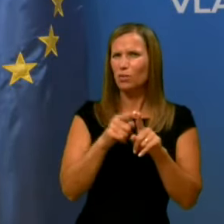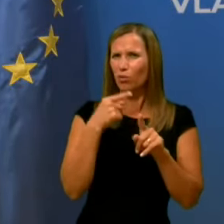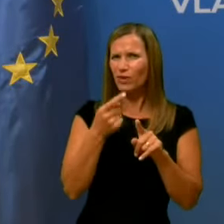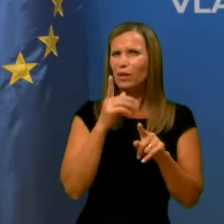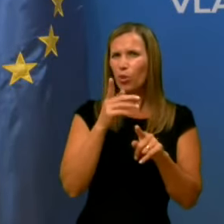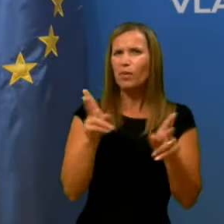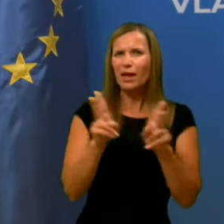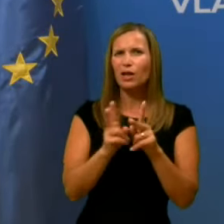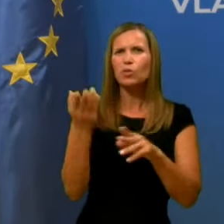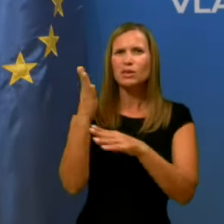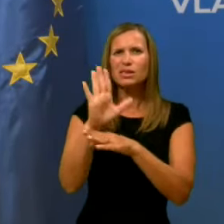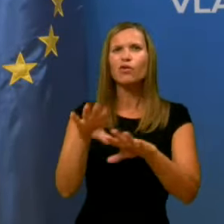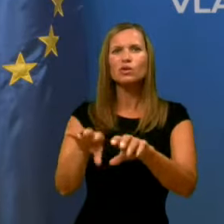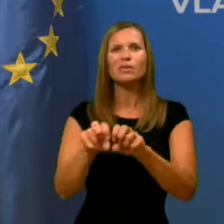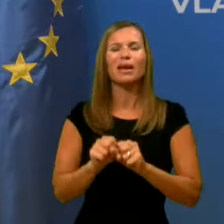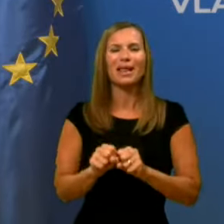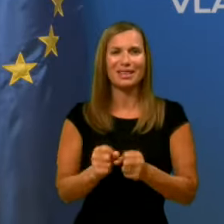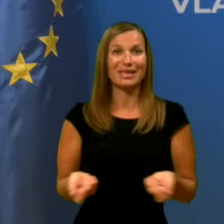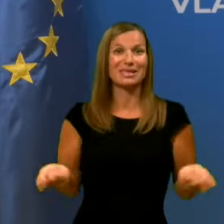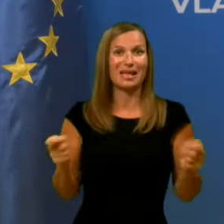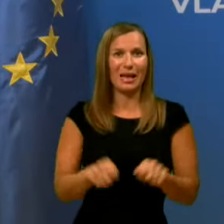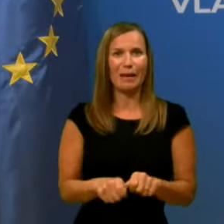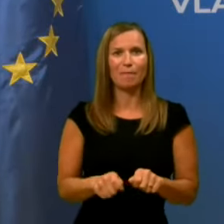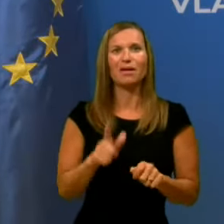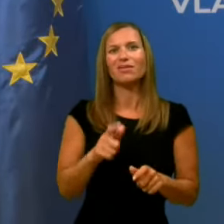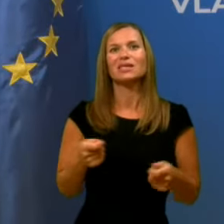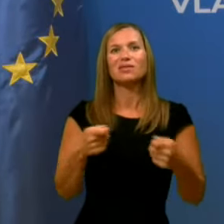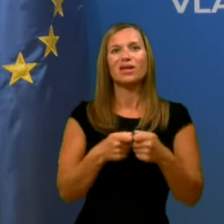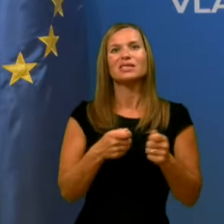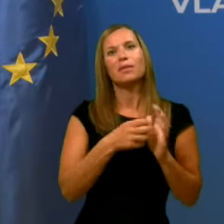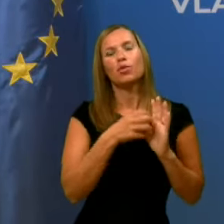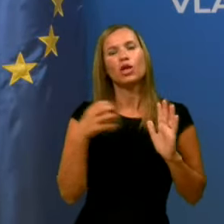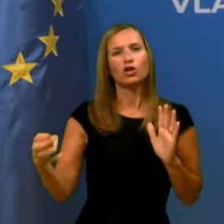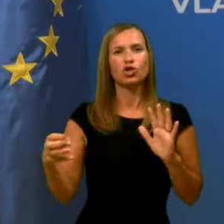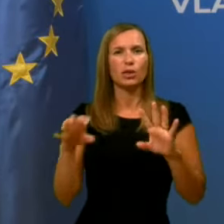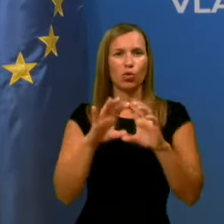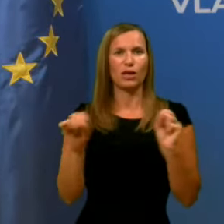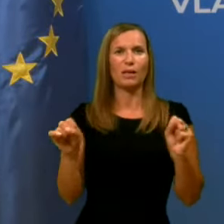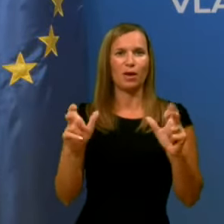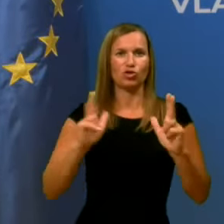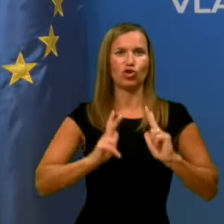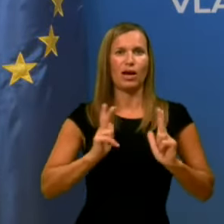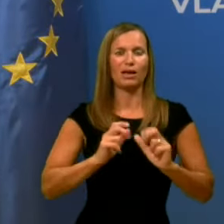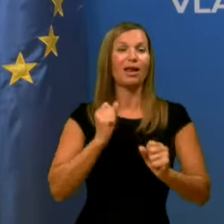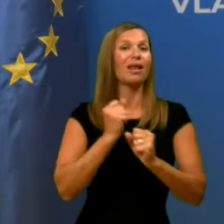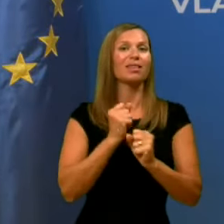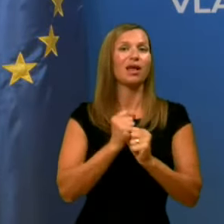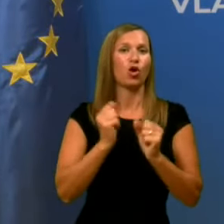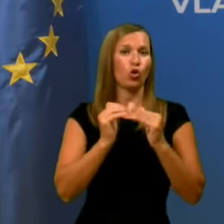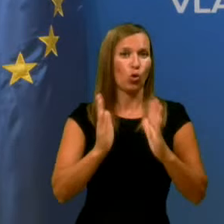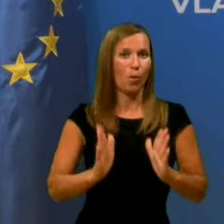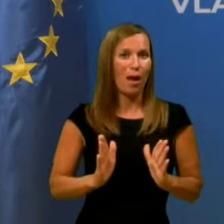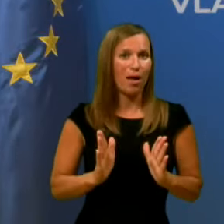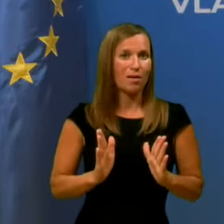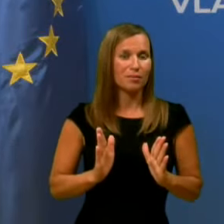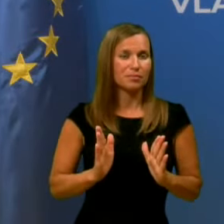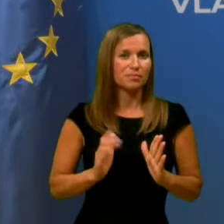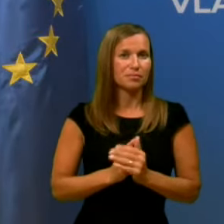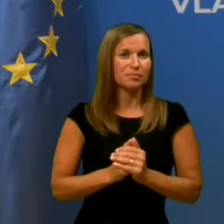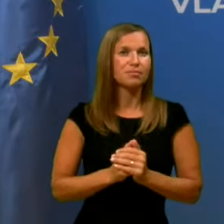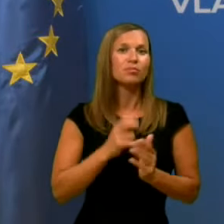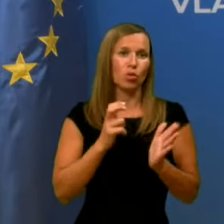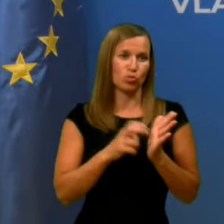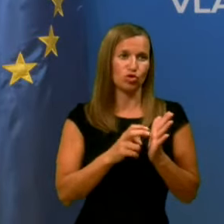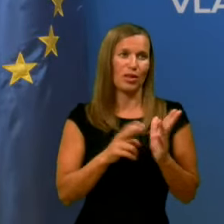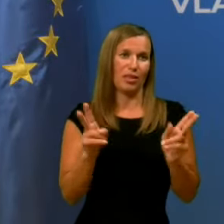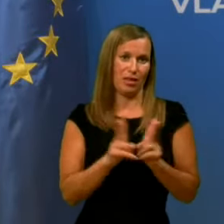sprejeti sklep v zvezi z podaljšanjem ukrepa čakanja na delo doma. Bom